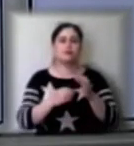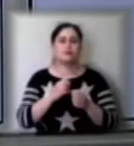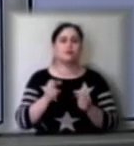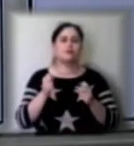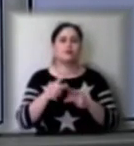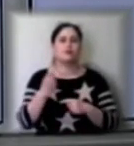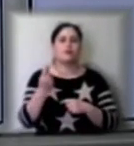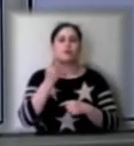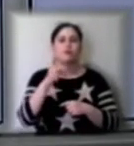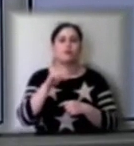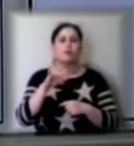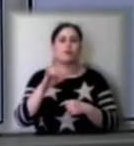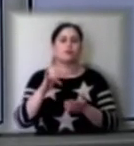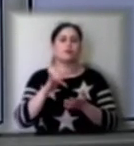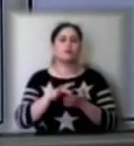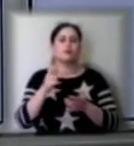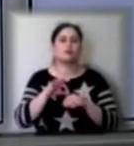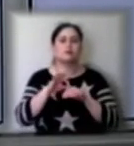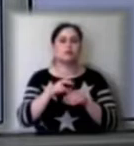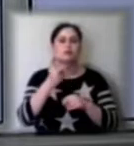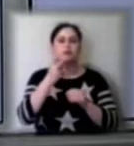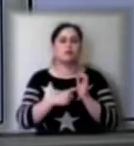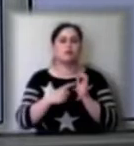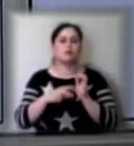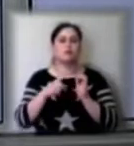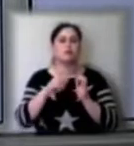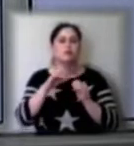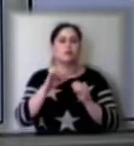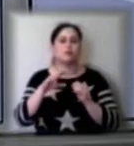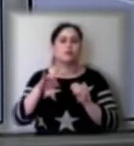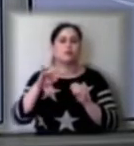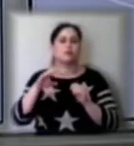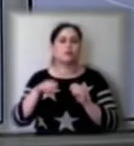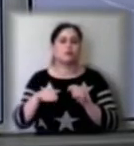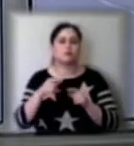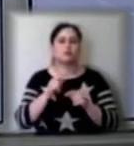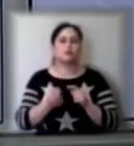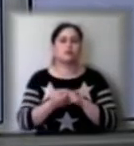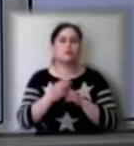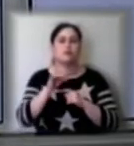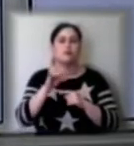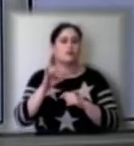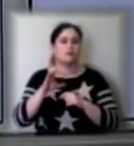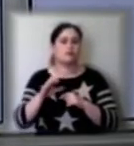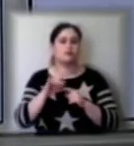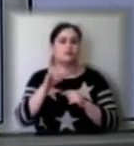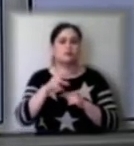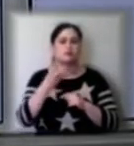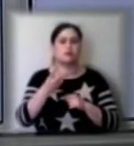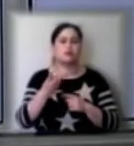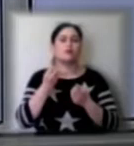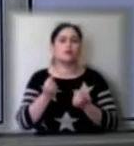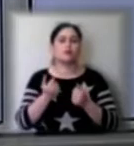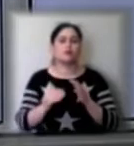центру проведено 260 ПЛР-досліджень на виявлення коронавірусу. З них два підтверджених нових випадки. Про це